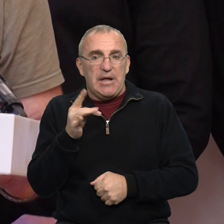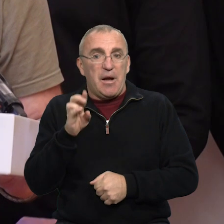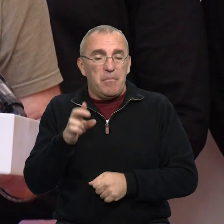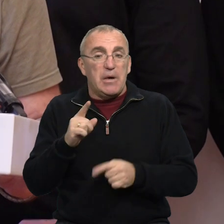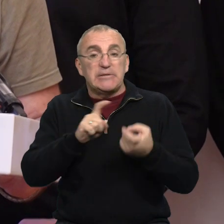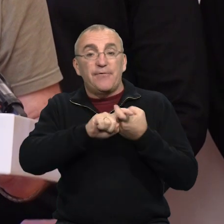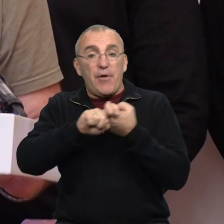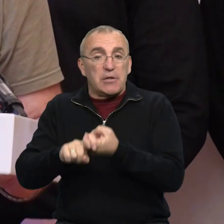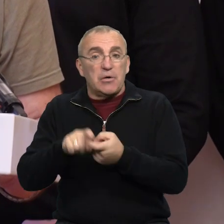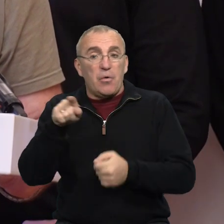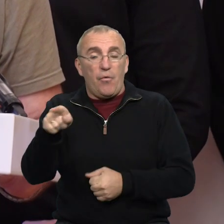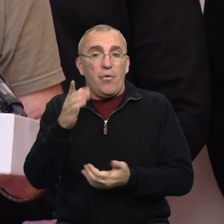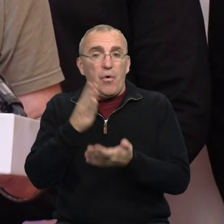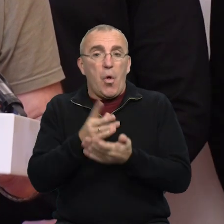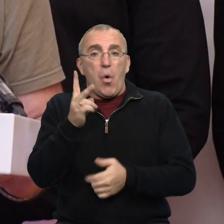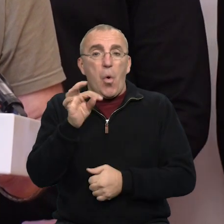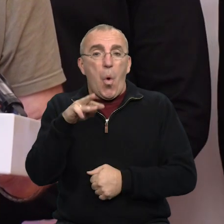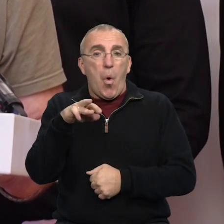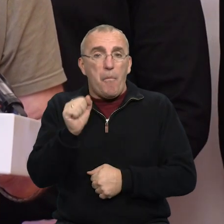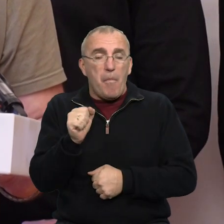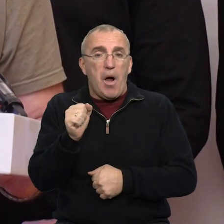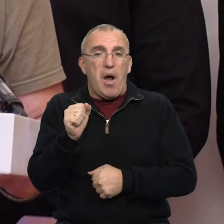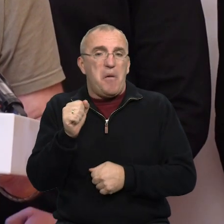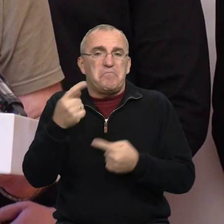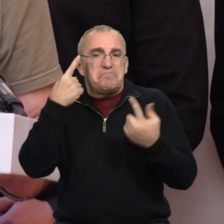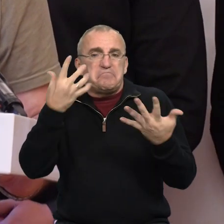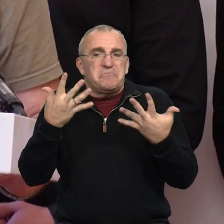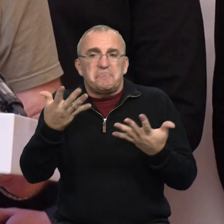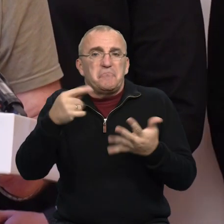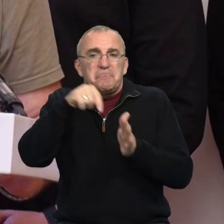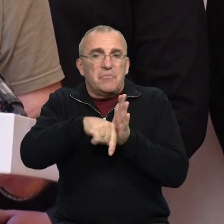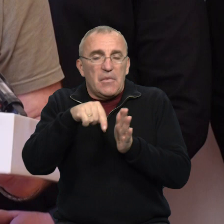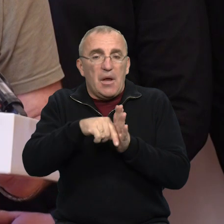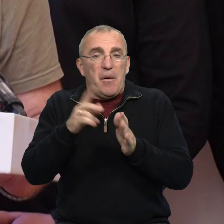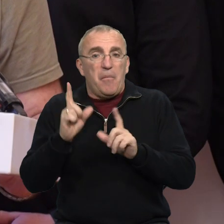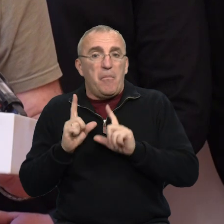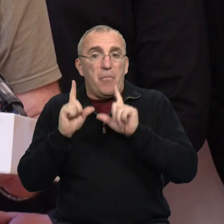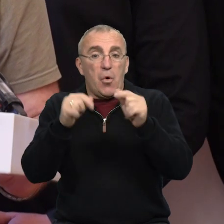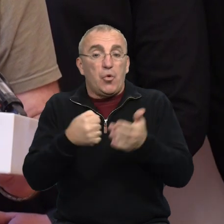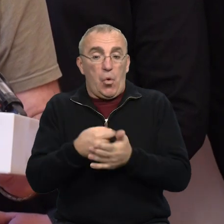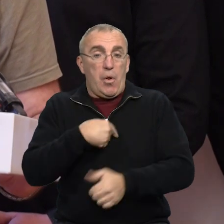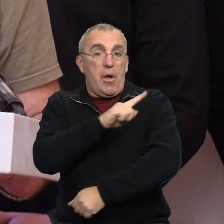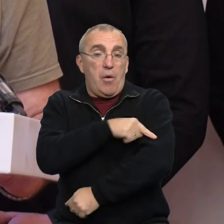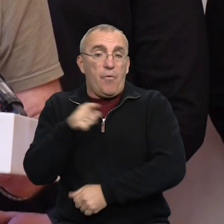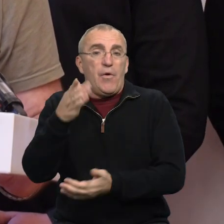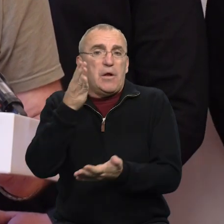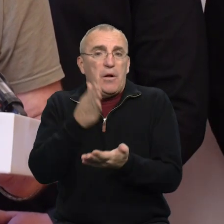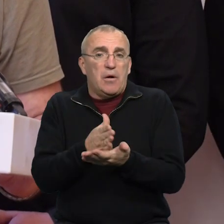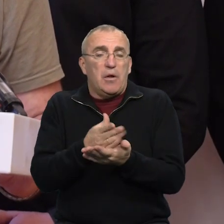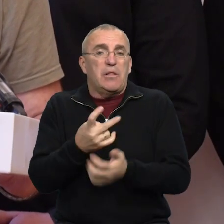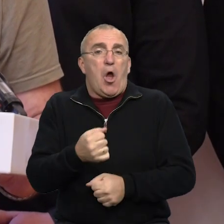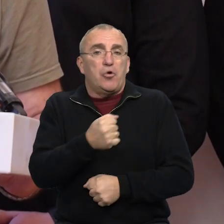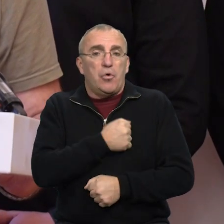ЦРБ, у зв'язку з тим, що вона є в Комі, з незвісованої етіології. При приїзді до нас в лікарню вона вже